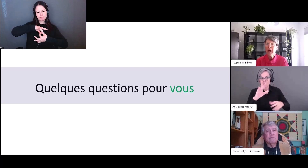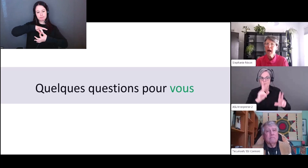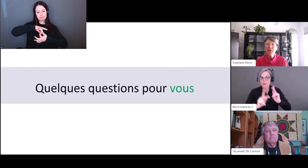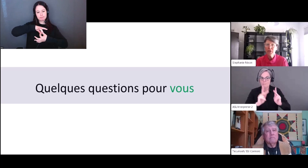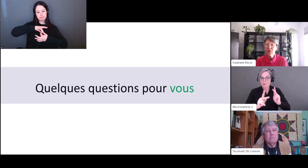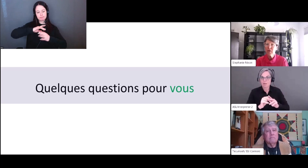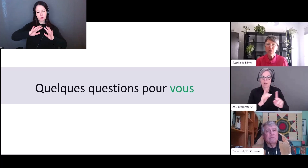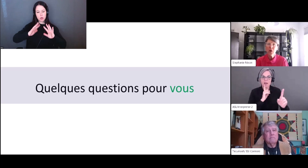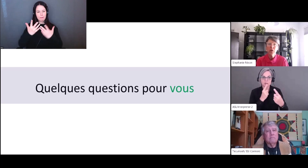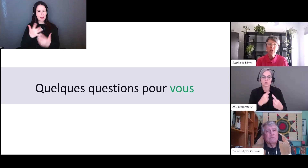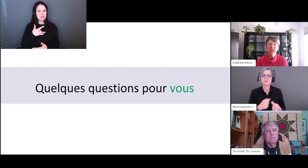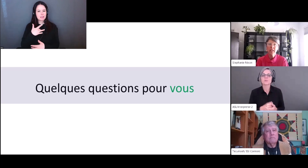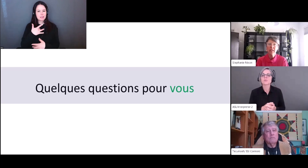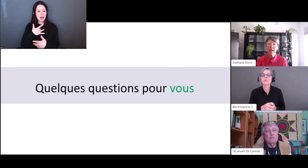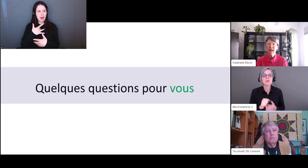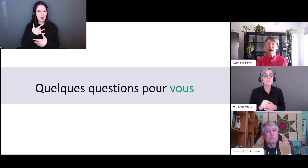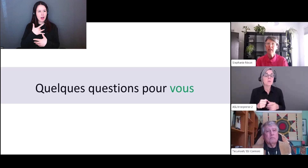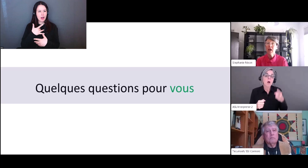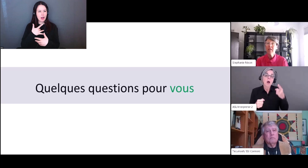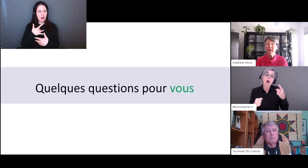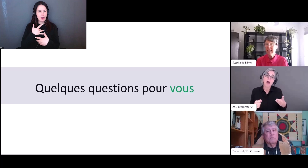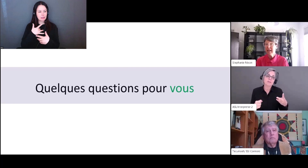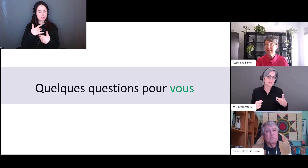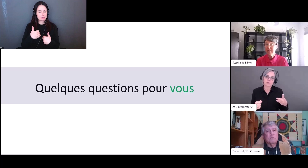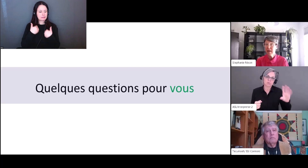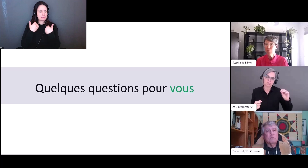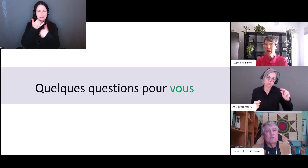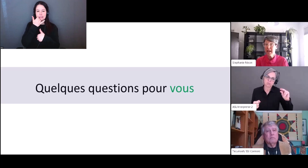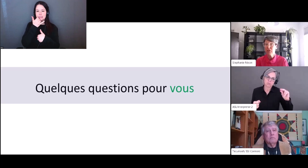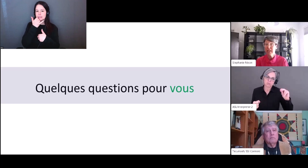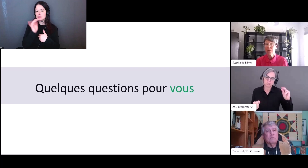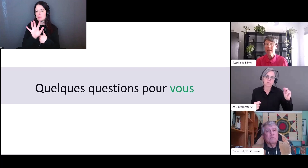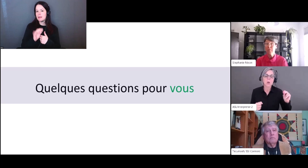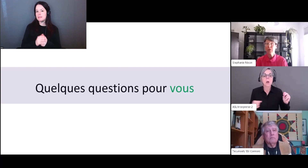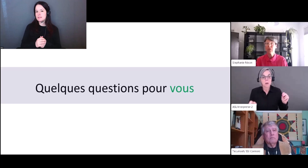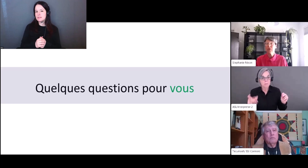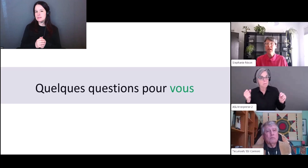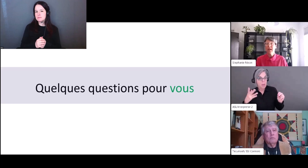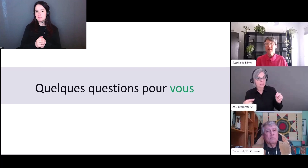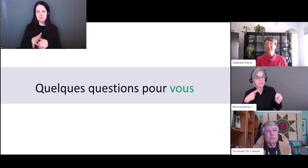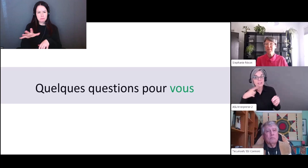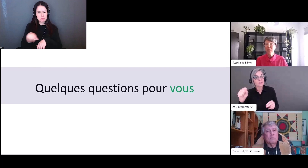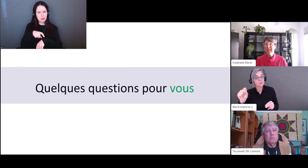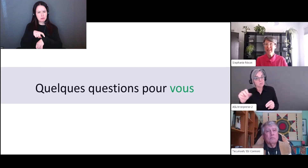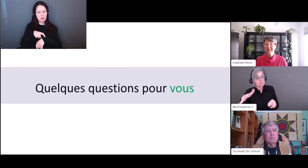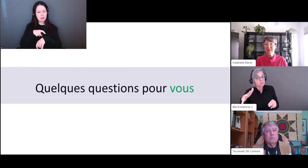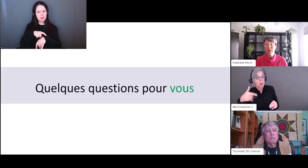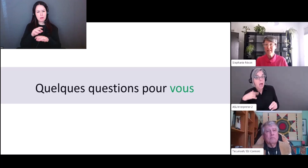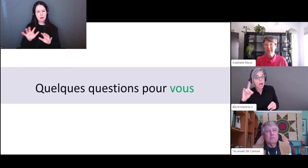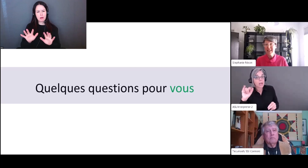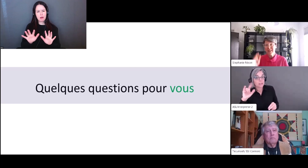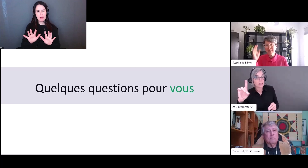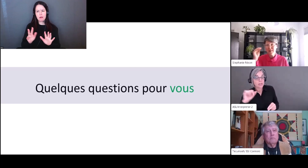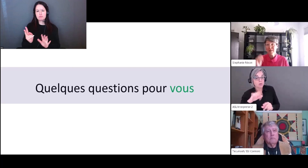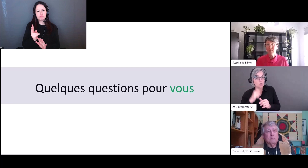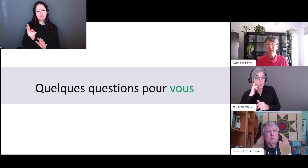répondu bravo la moitié des personnes disent non beaucoup disent oui